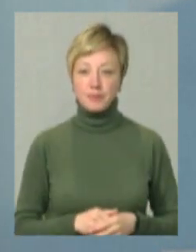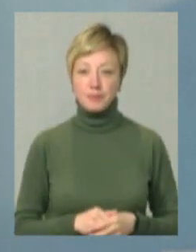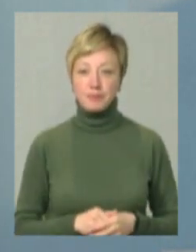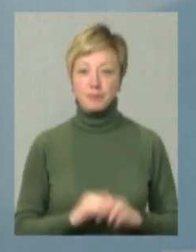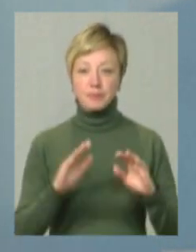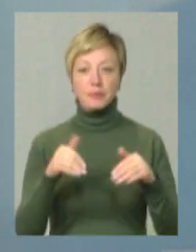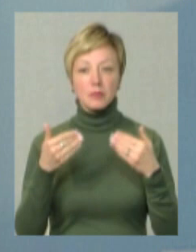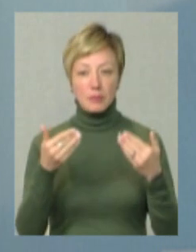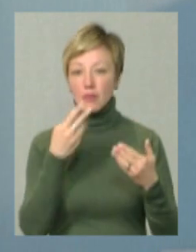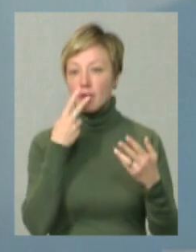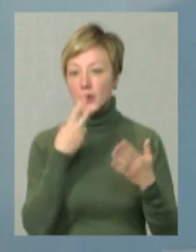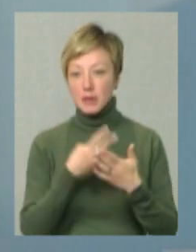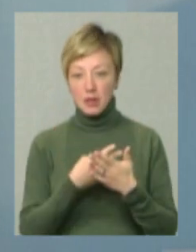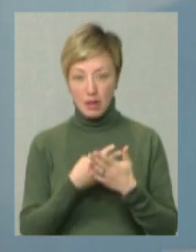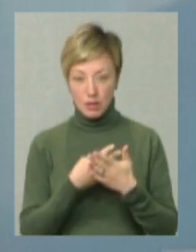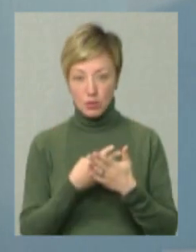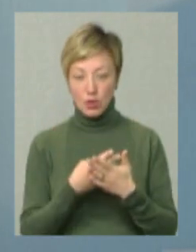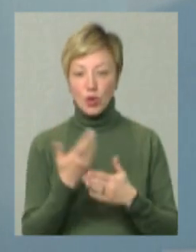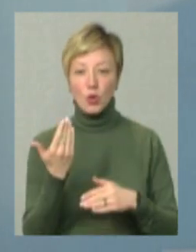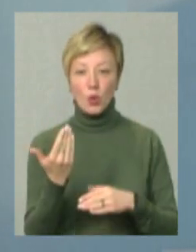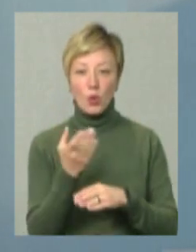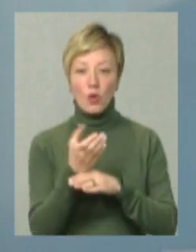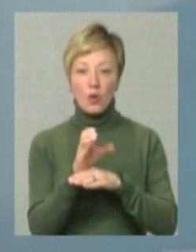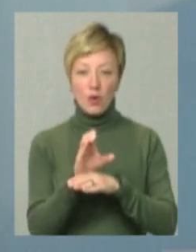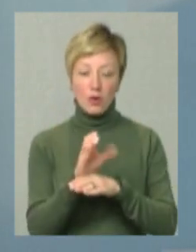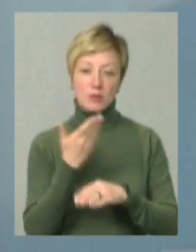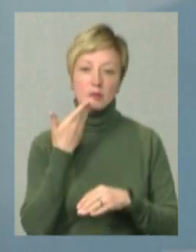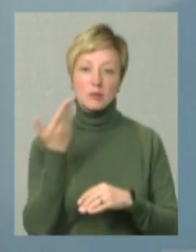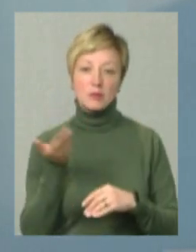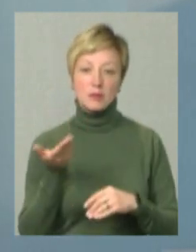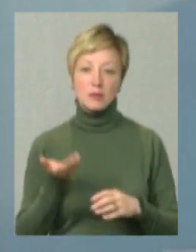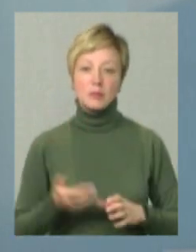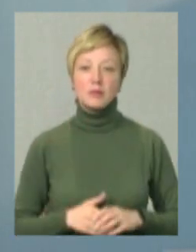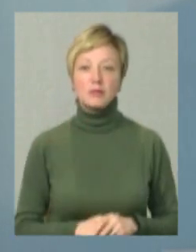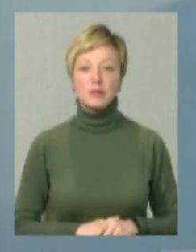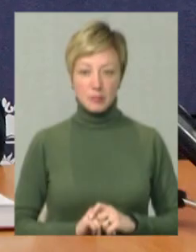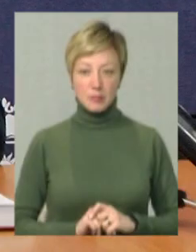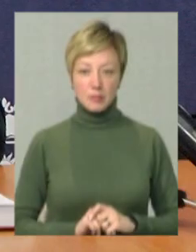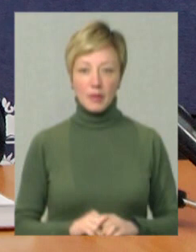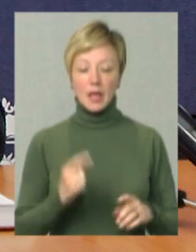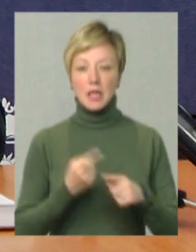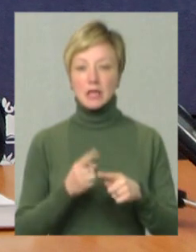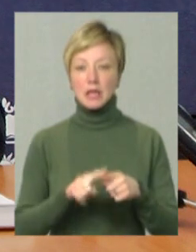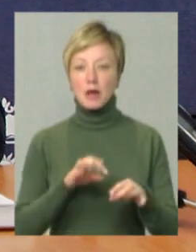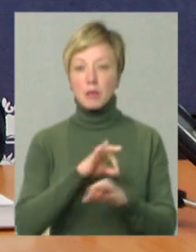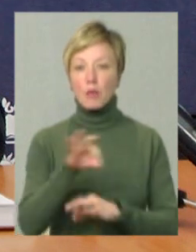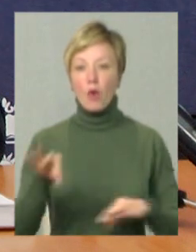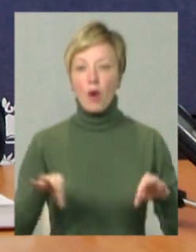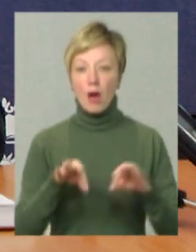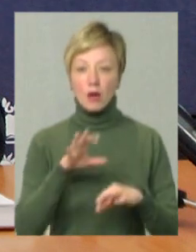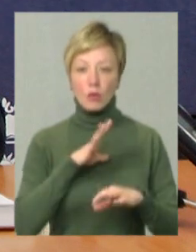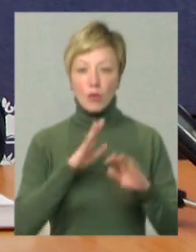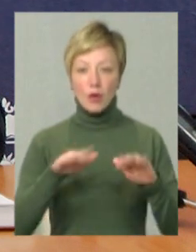Пропоную переглянути його розповідь. Цей проєкт, він був